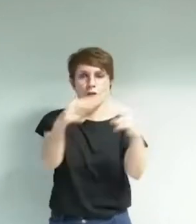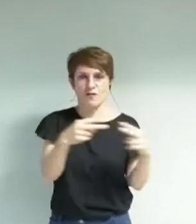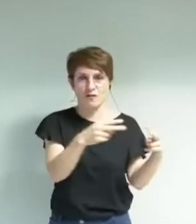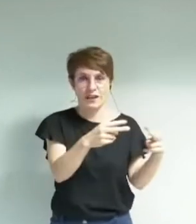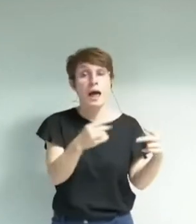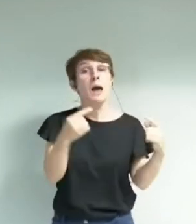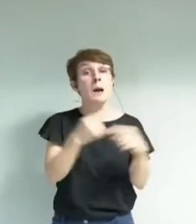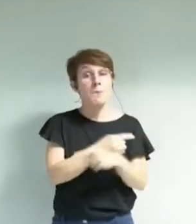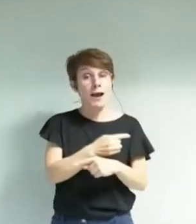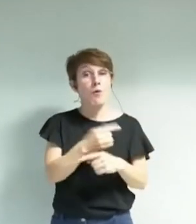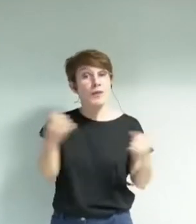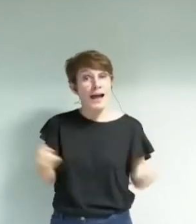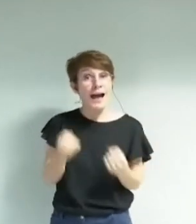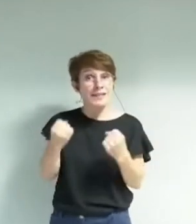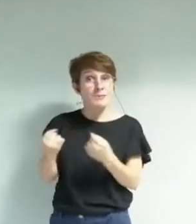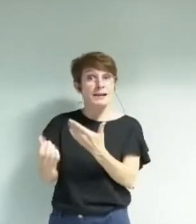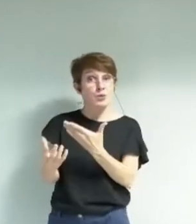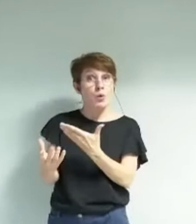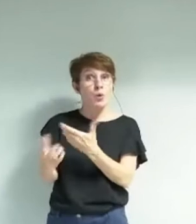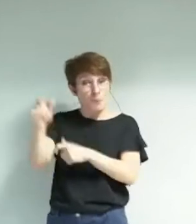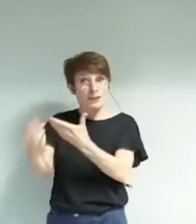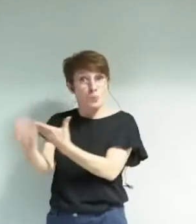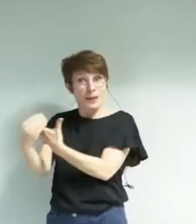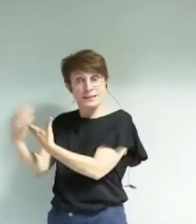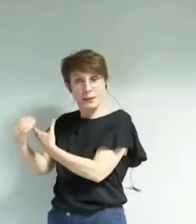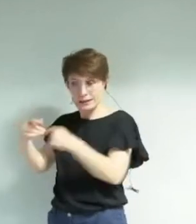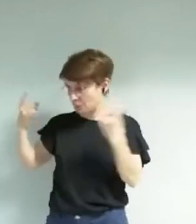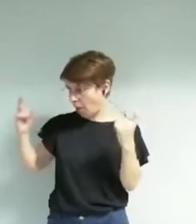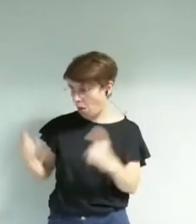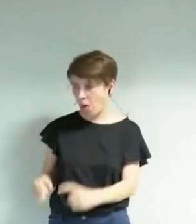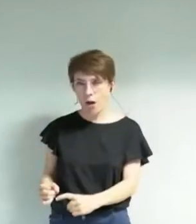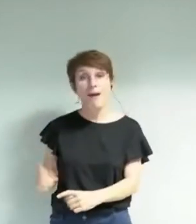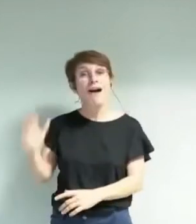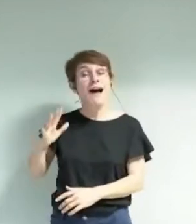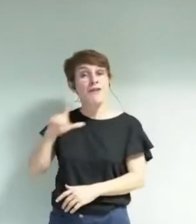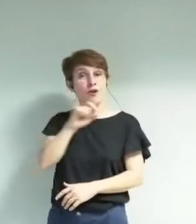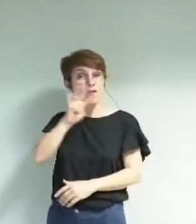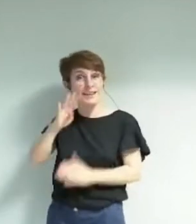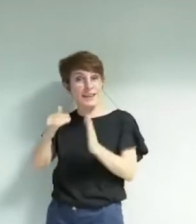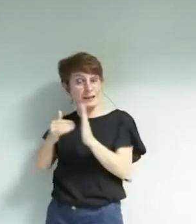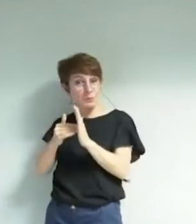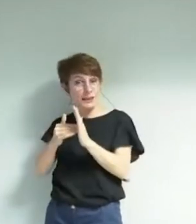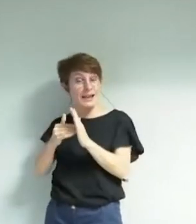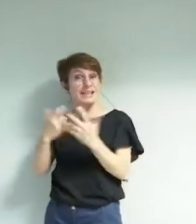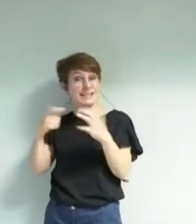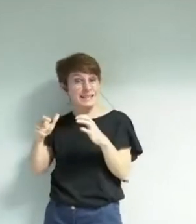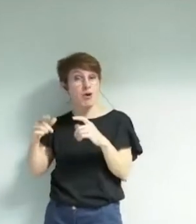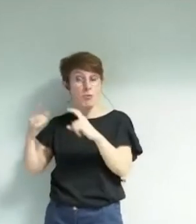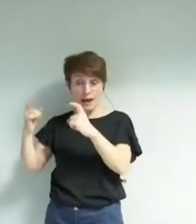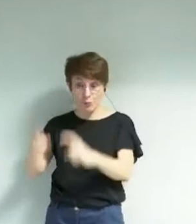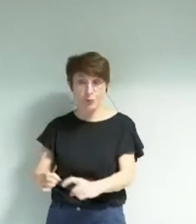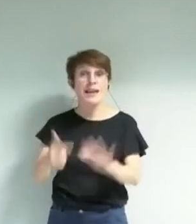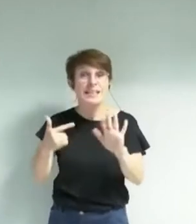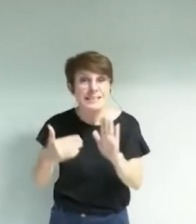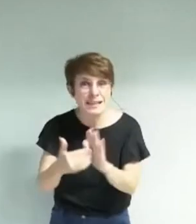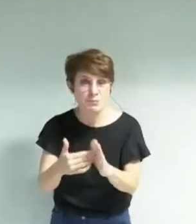participants aux animations a lui fortement baissé. De 24 722, on est descendu à 7 706,